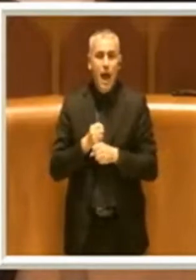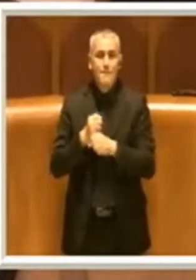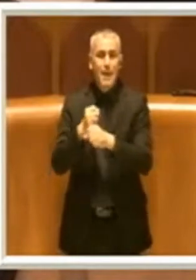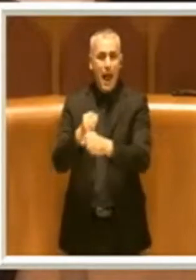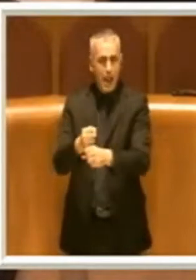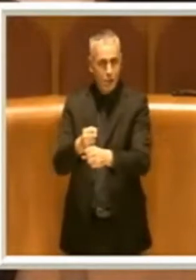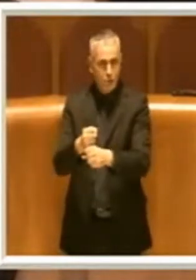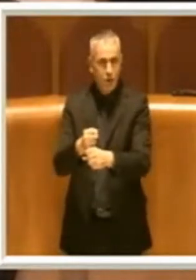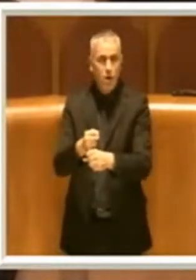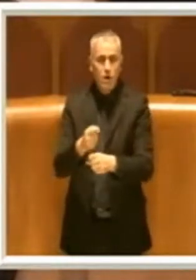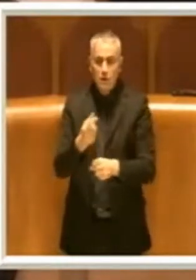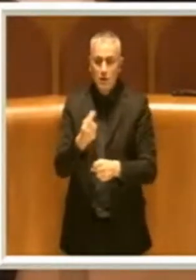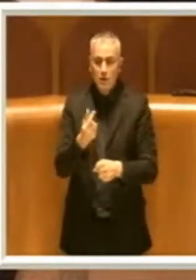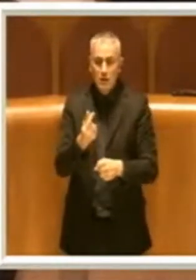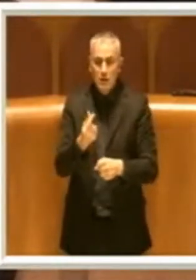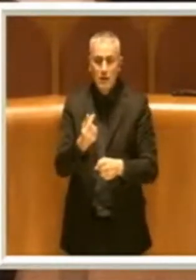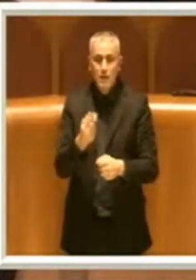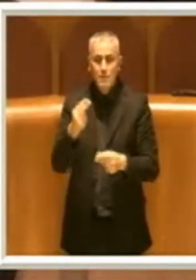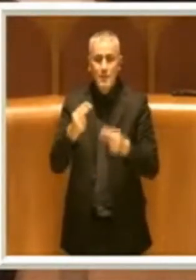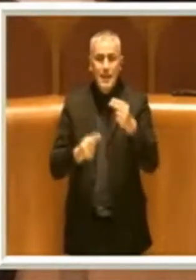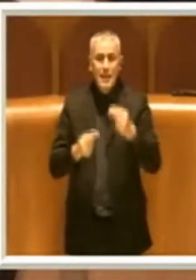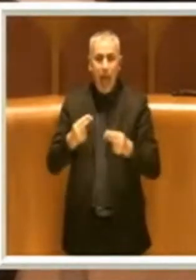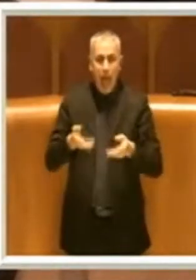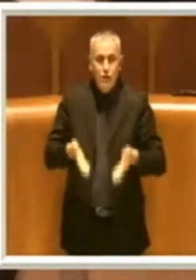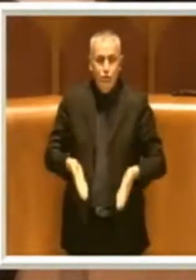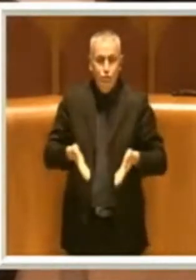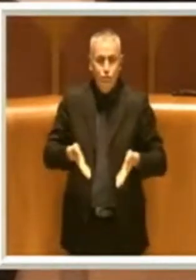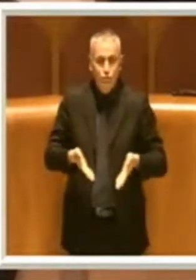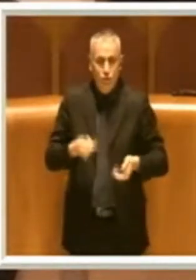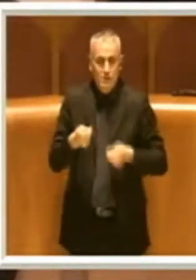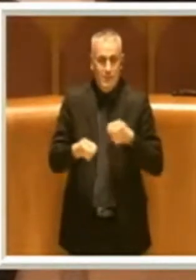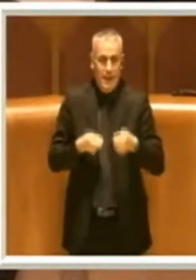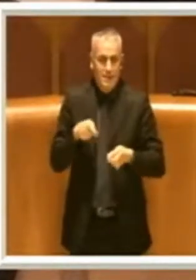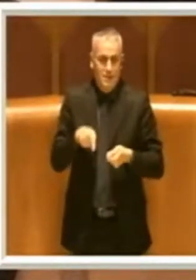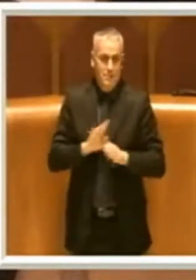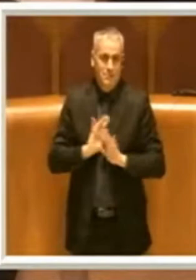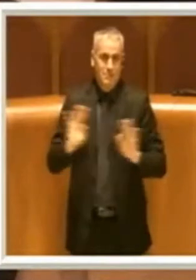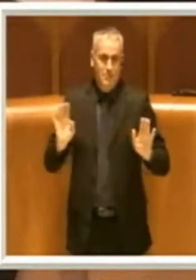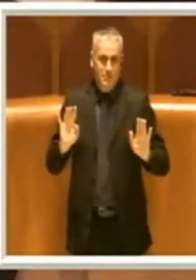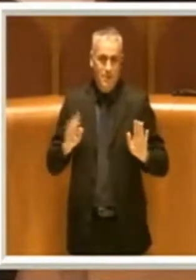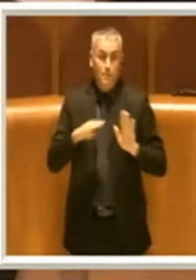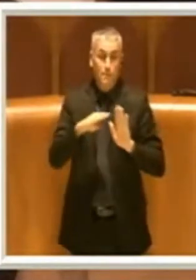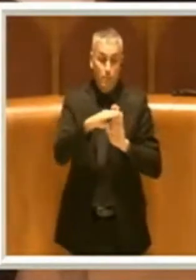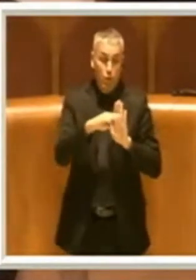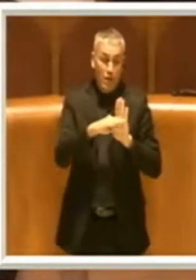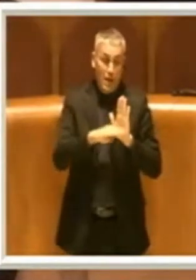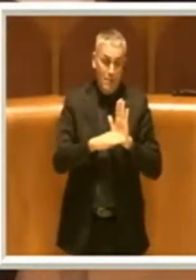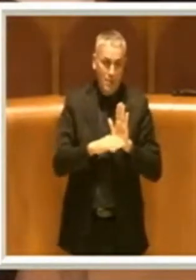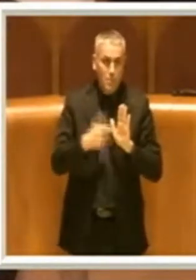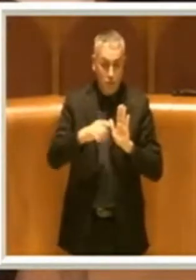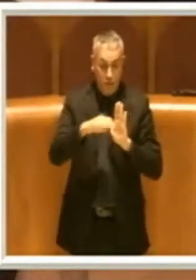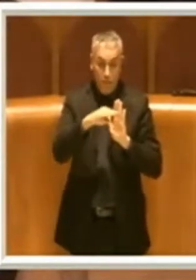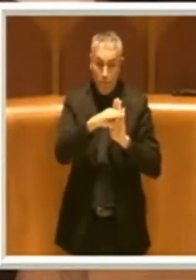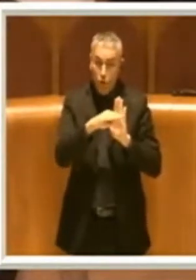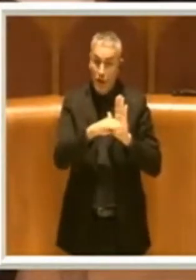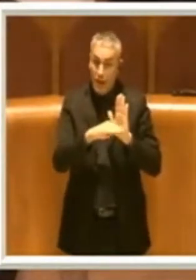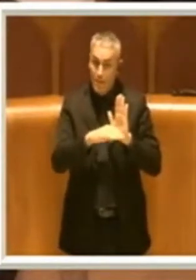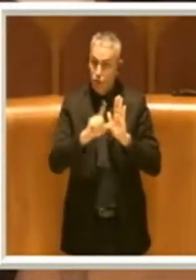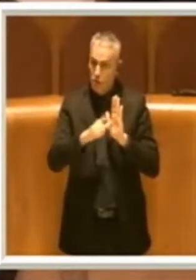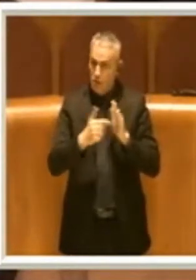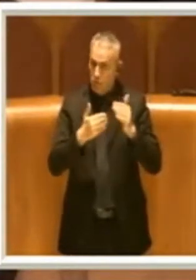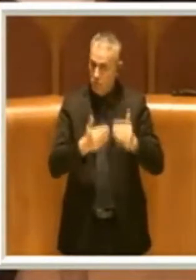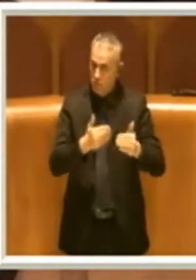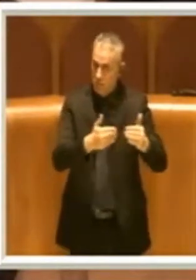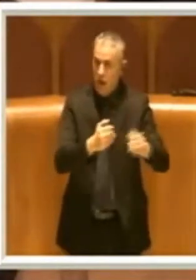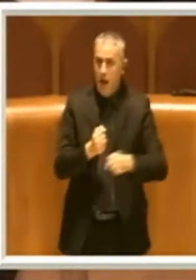di spendere soldi che si hanno a bilancio e soprattutto nell'ottica della programmazione, perché con la programmazione che si fanno appalti